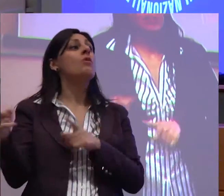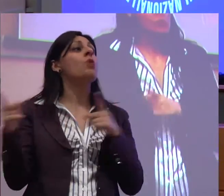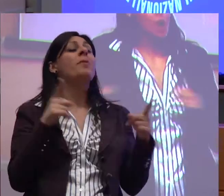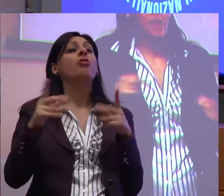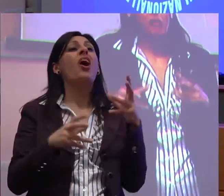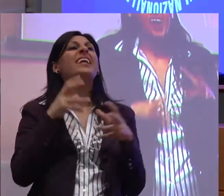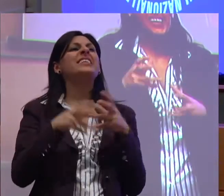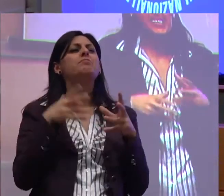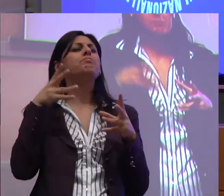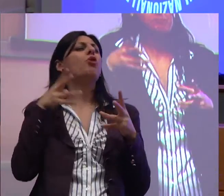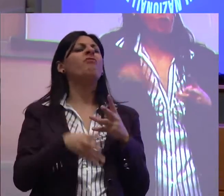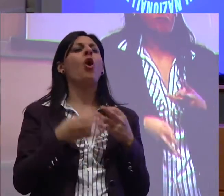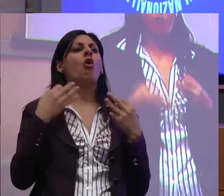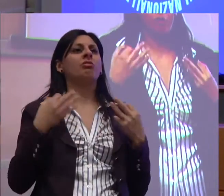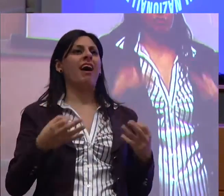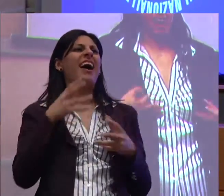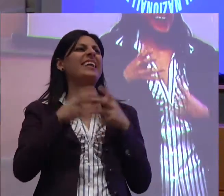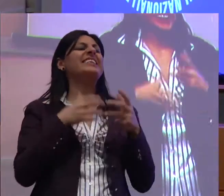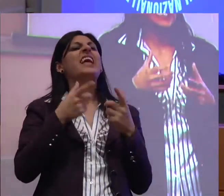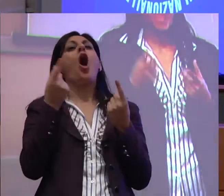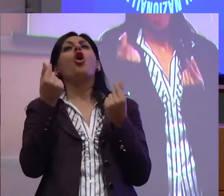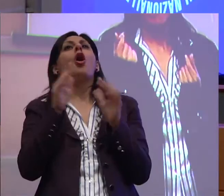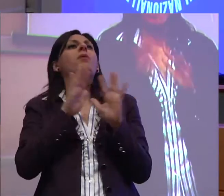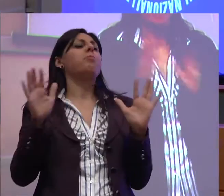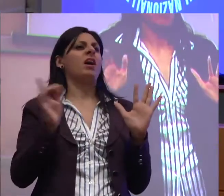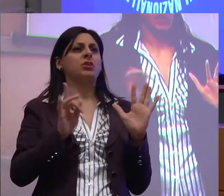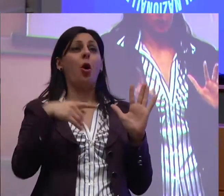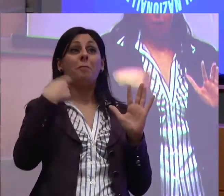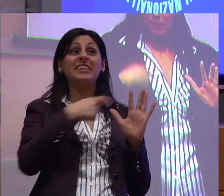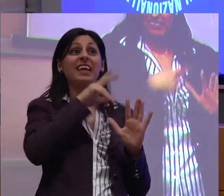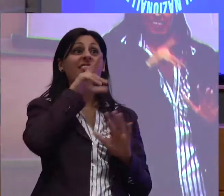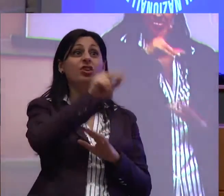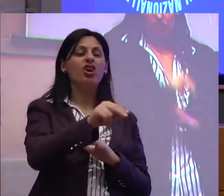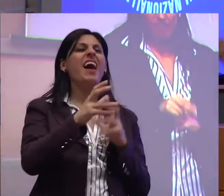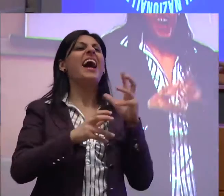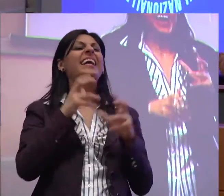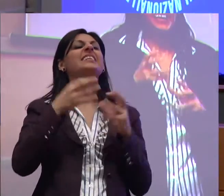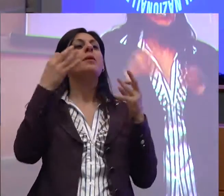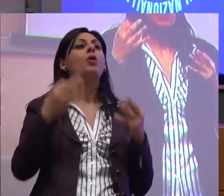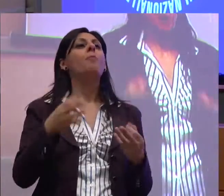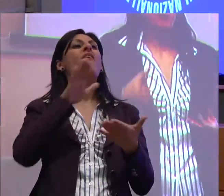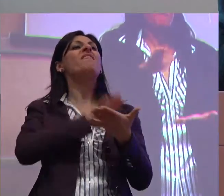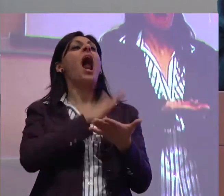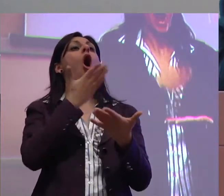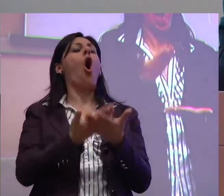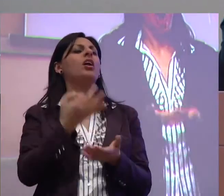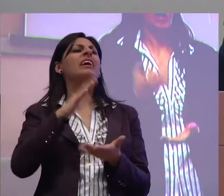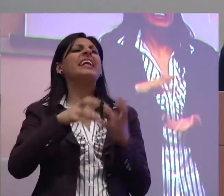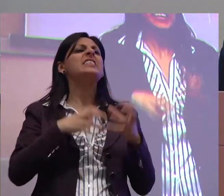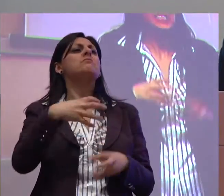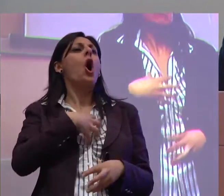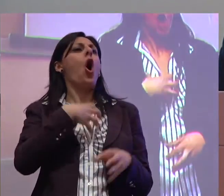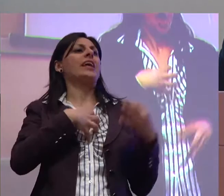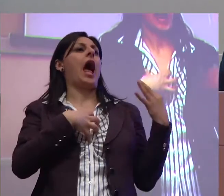profonda, che non è solo una crisi economica, il Presidente lo diceva in relazione, ma una crisi valoriale, una crisi morale, una